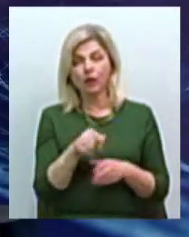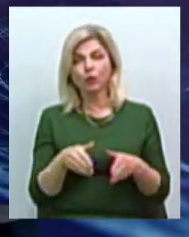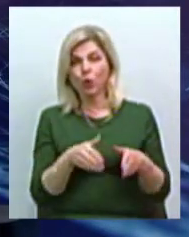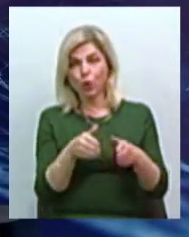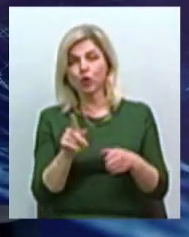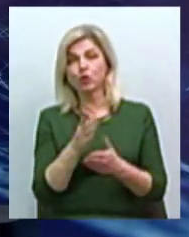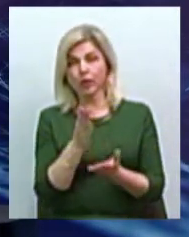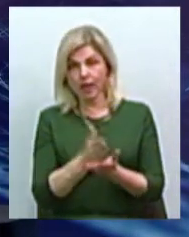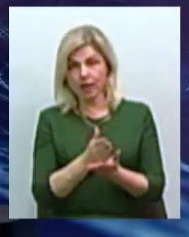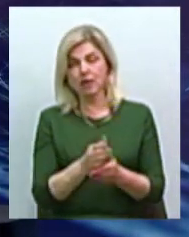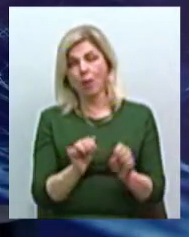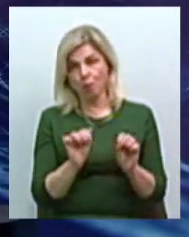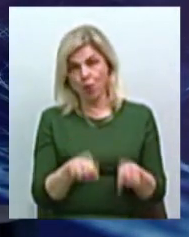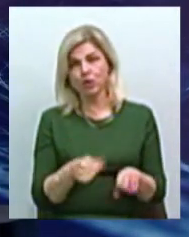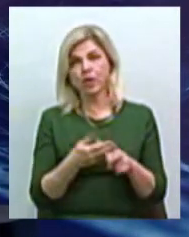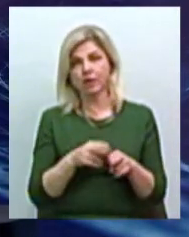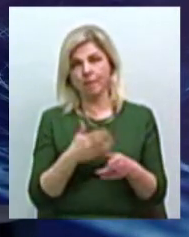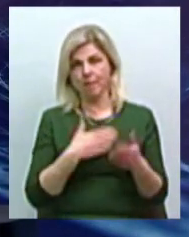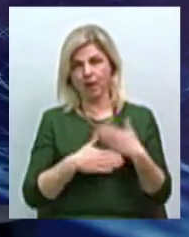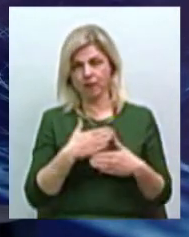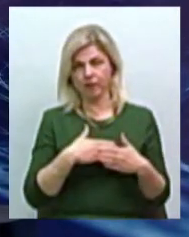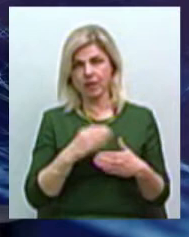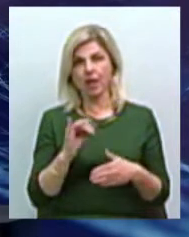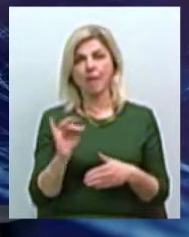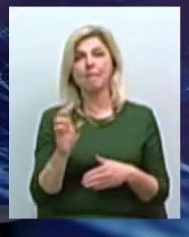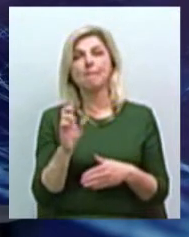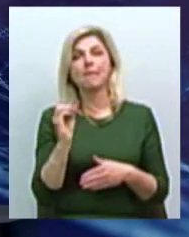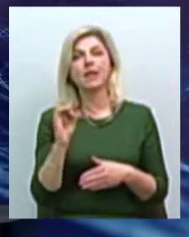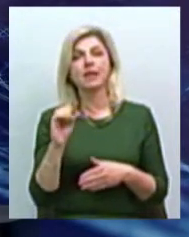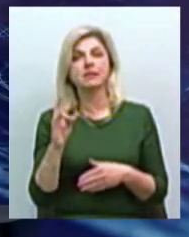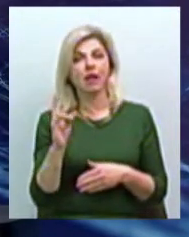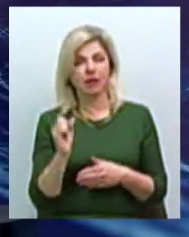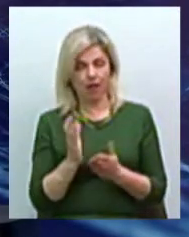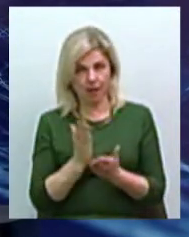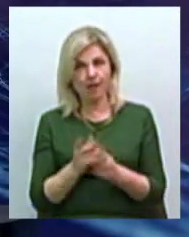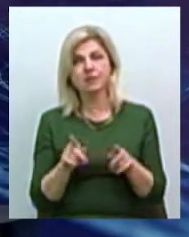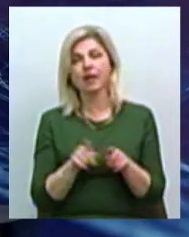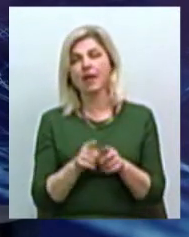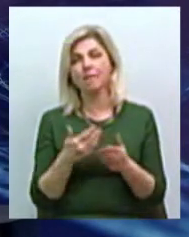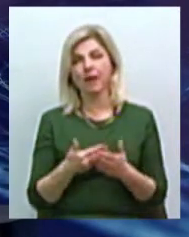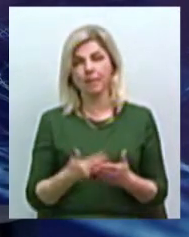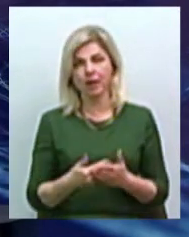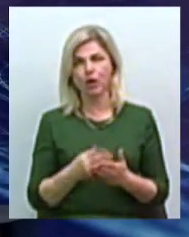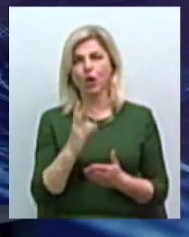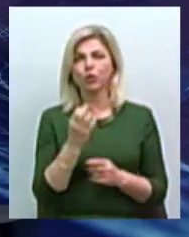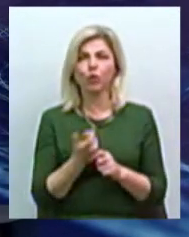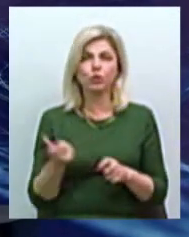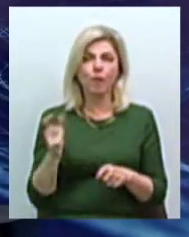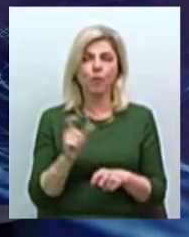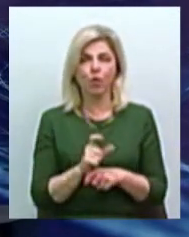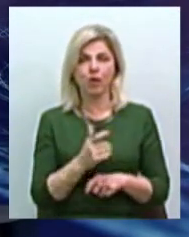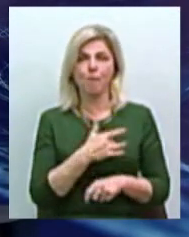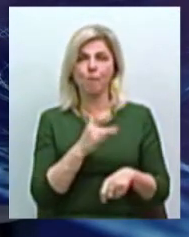зроблені, можна вже этим порадовуватися. І в Березанці є такі примери. Але найболі болезненні є